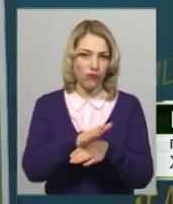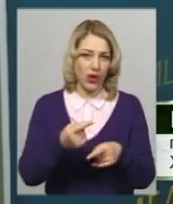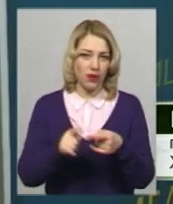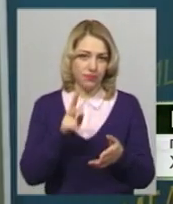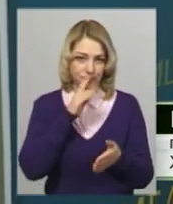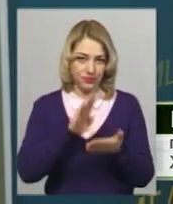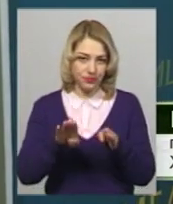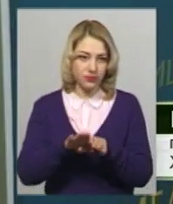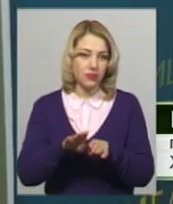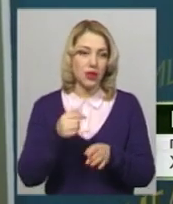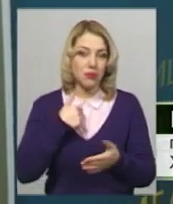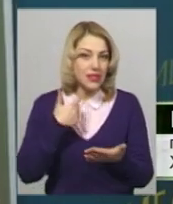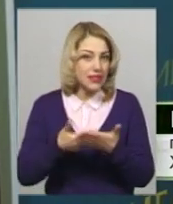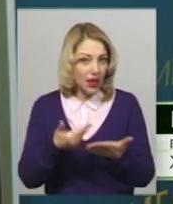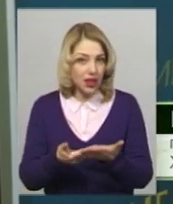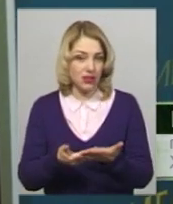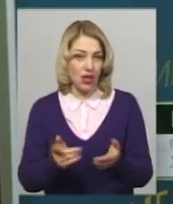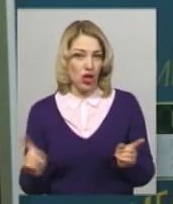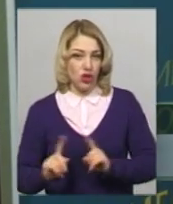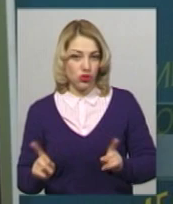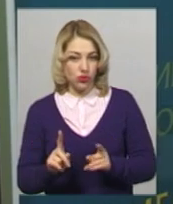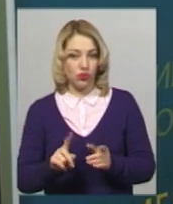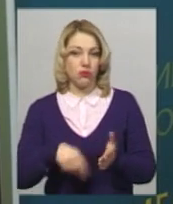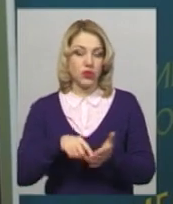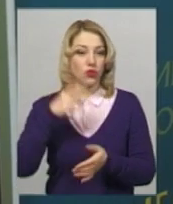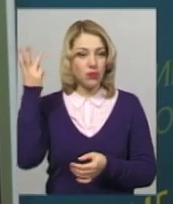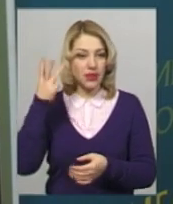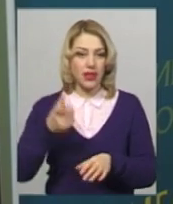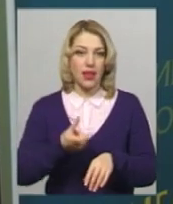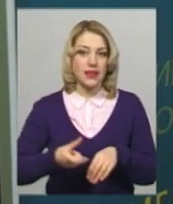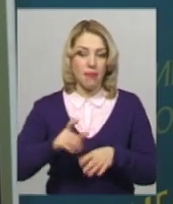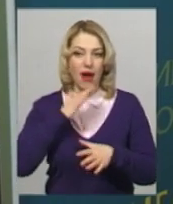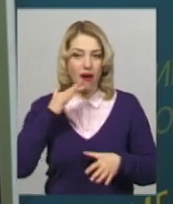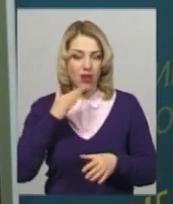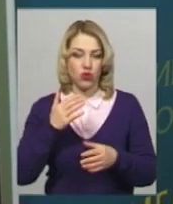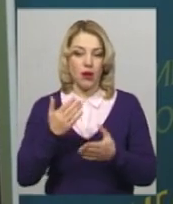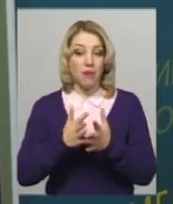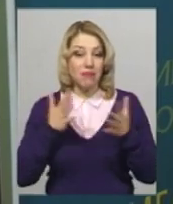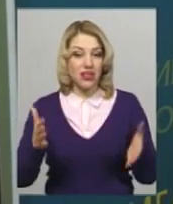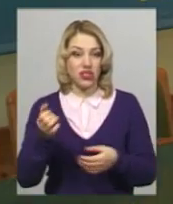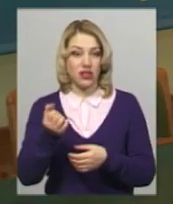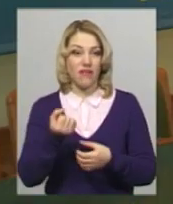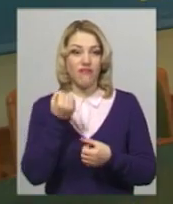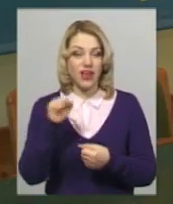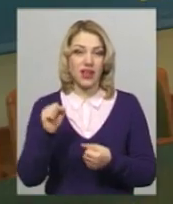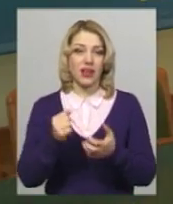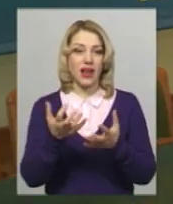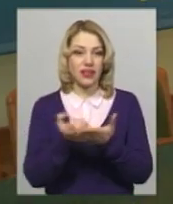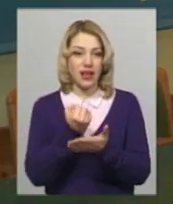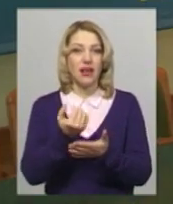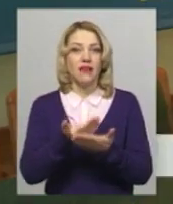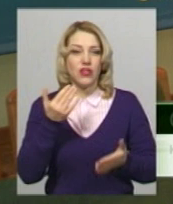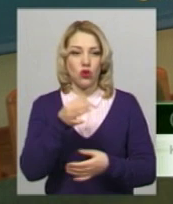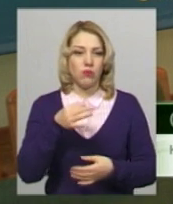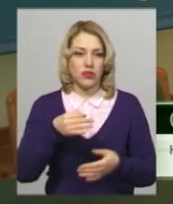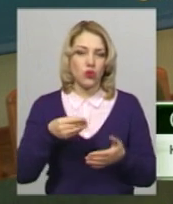здається, що місто Хмельницький найбільше виграє від обласного бюджету. Сьогодні депутати